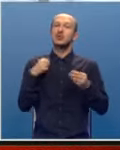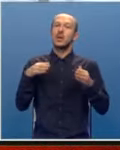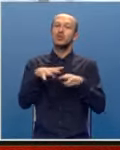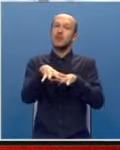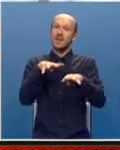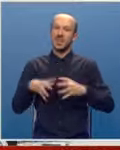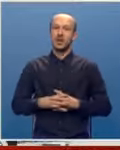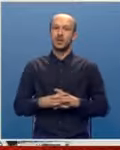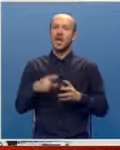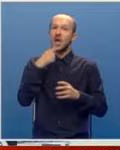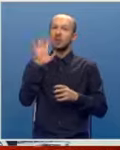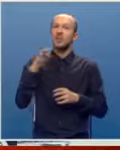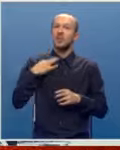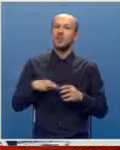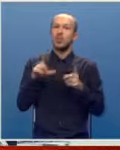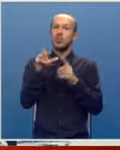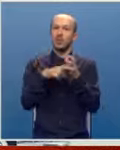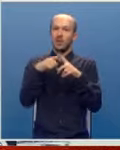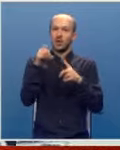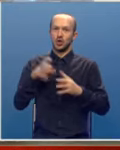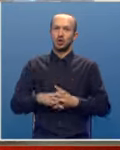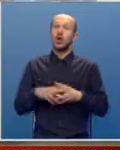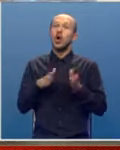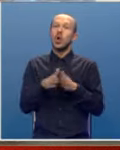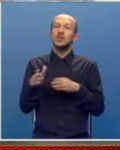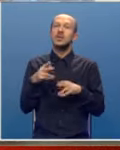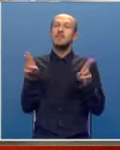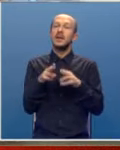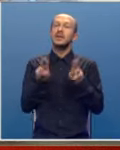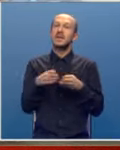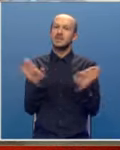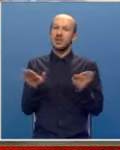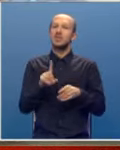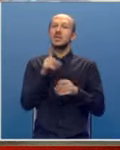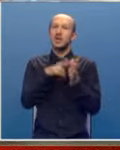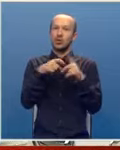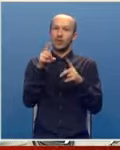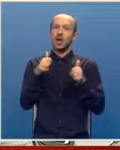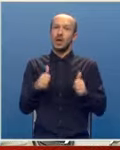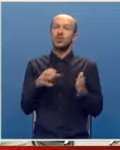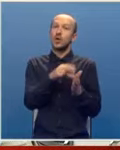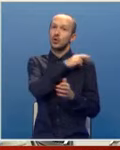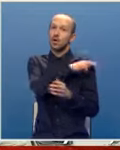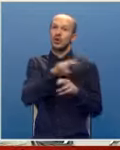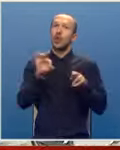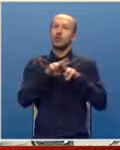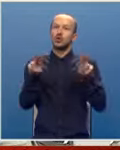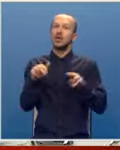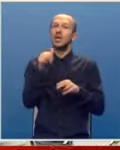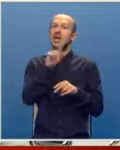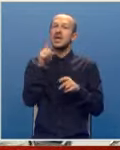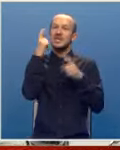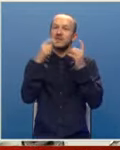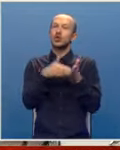Lučkog parlamenta, kaže njegov predsjednik Ljubo Ninković. Osim za manjak transparentnosti, Ninković je aktuelno gradonačelnika optužio i za